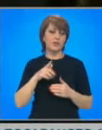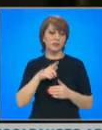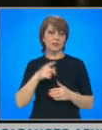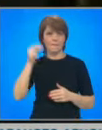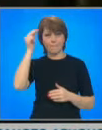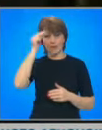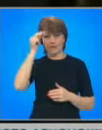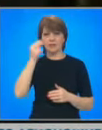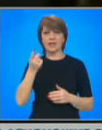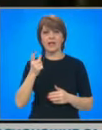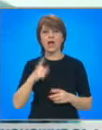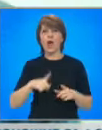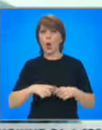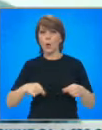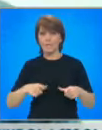и от Турция и Гърция.